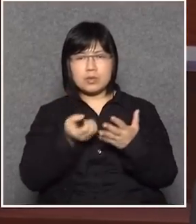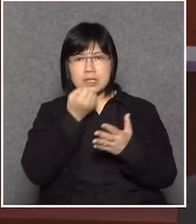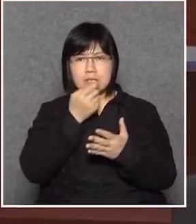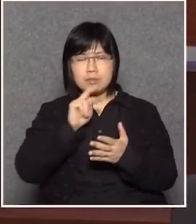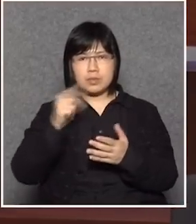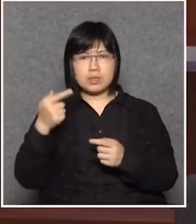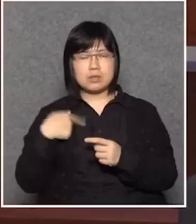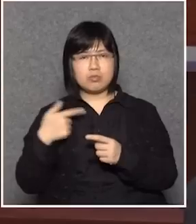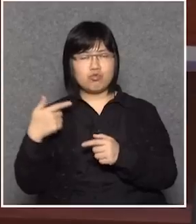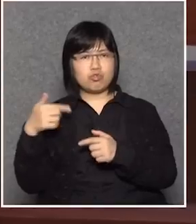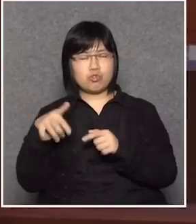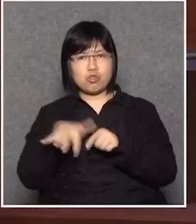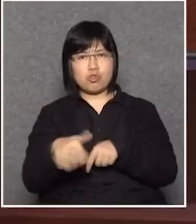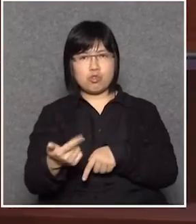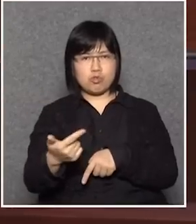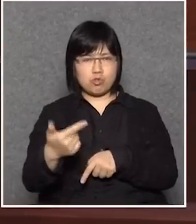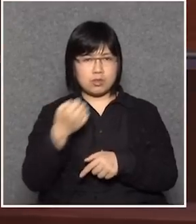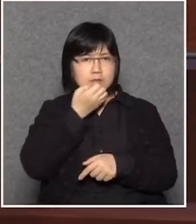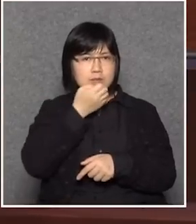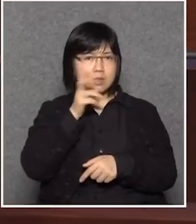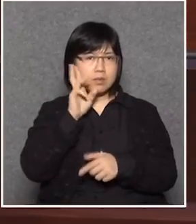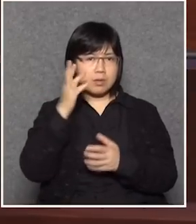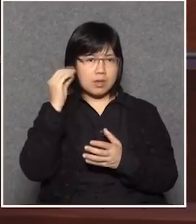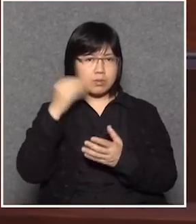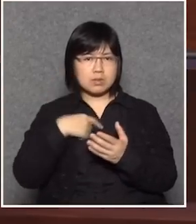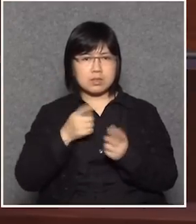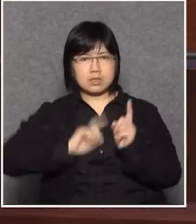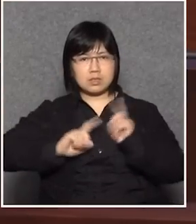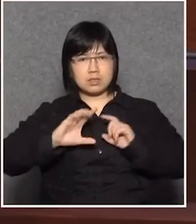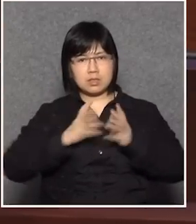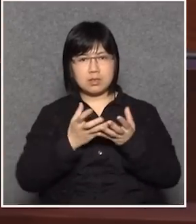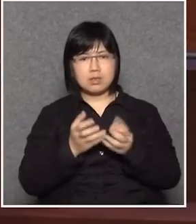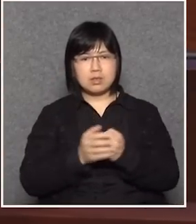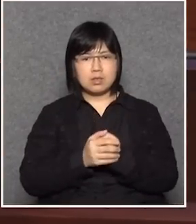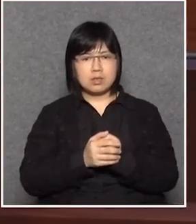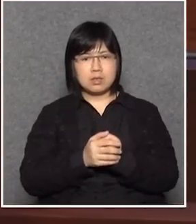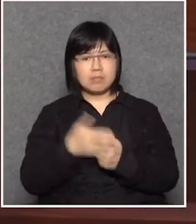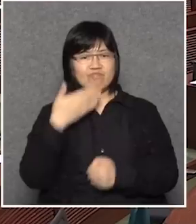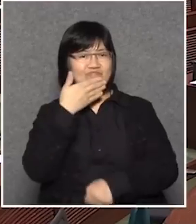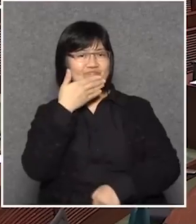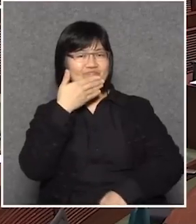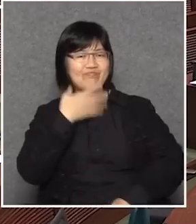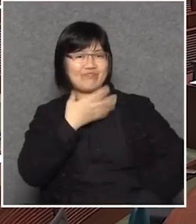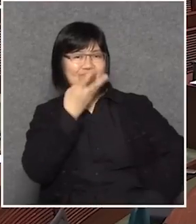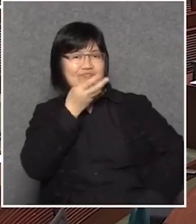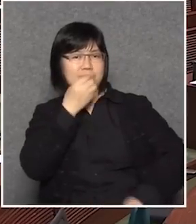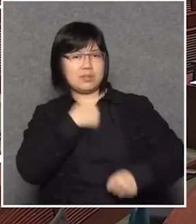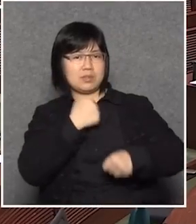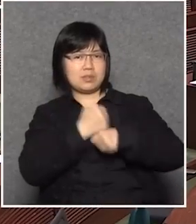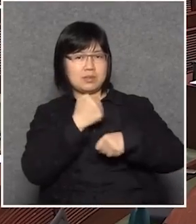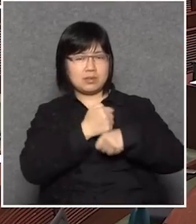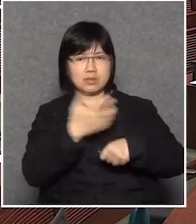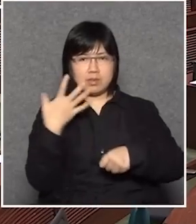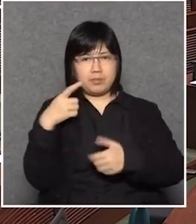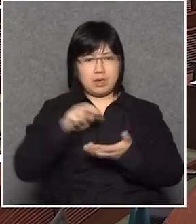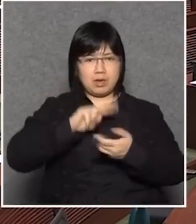意見整整一下留意一下好像最近自由黨那位年少氣盛那位年輕人所做的事情昨天在立